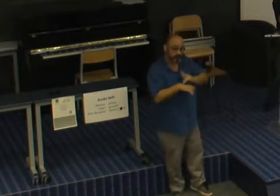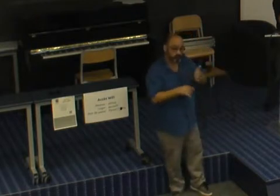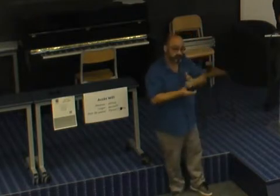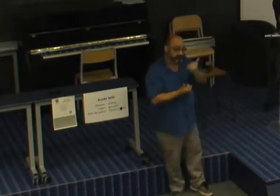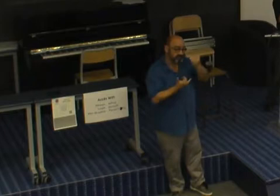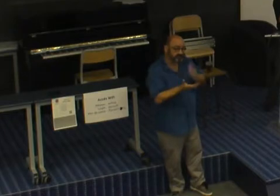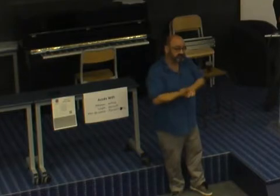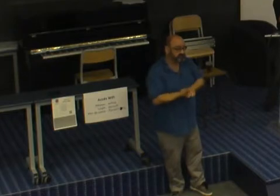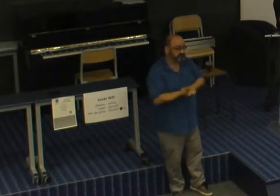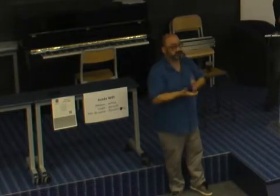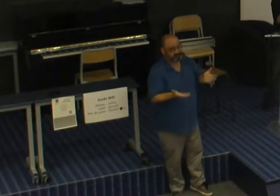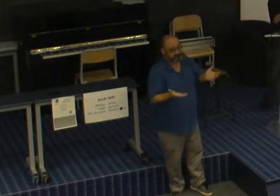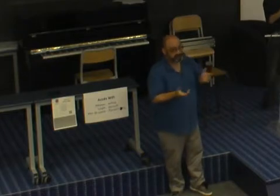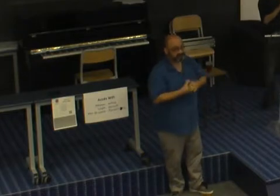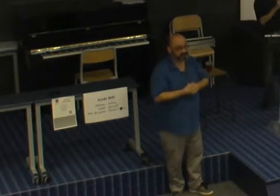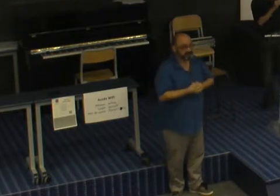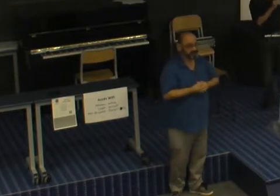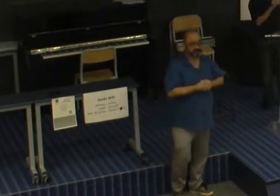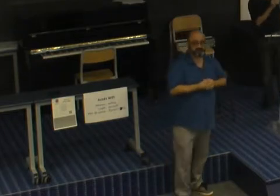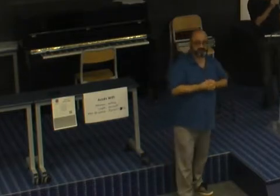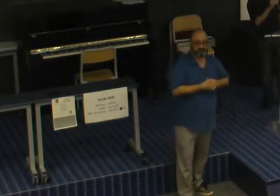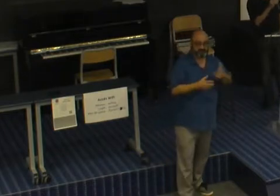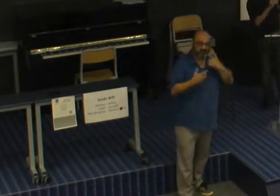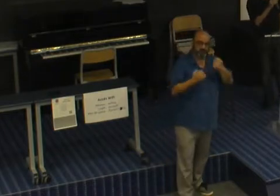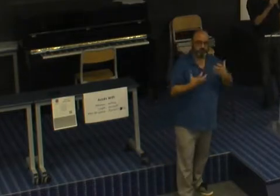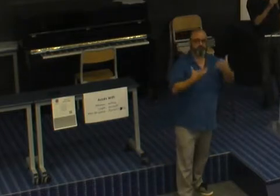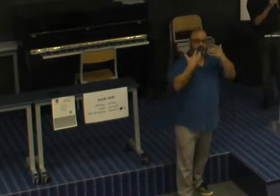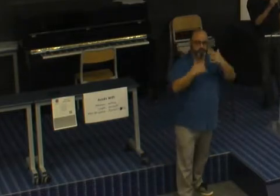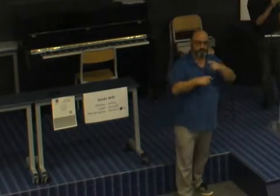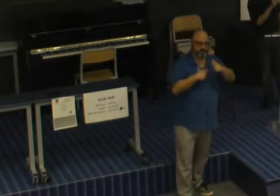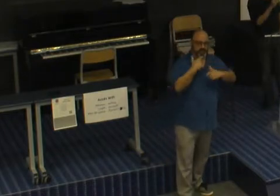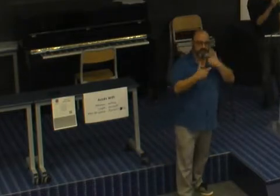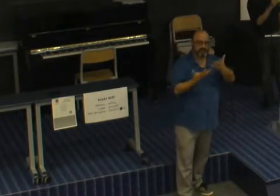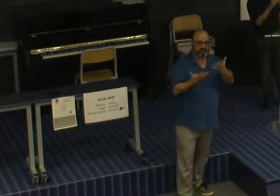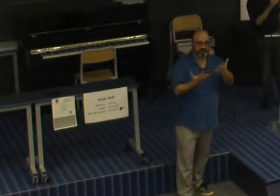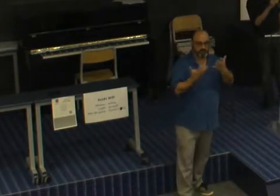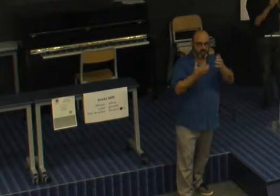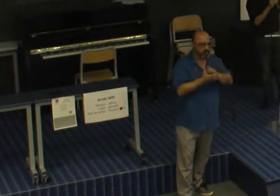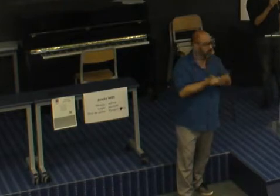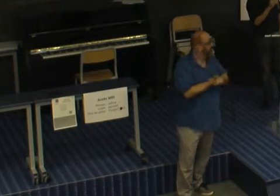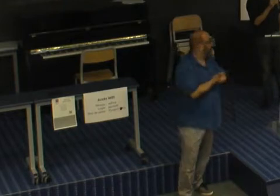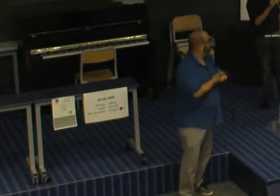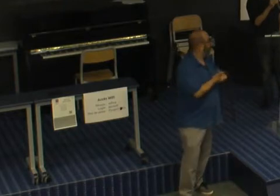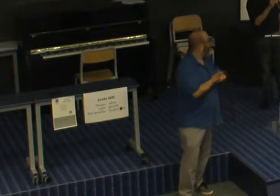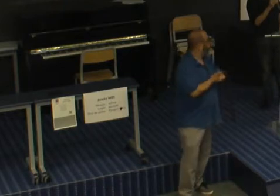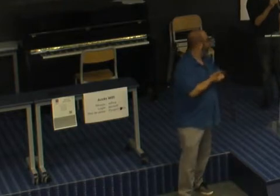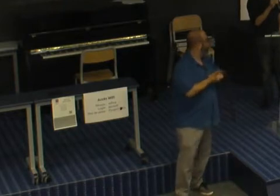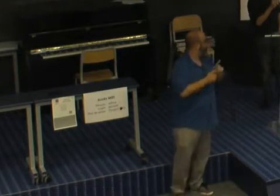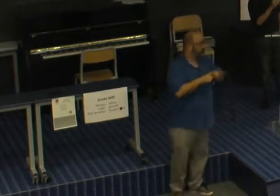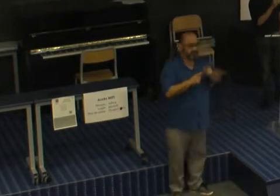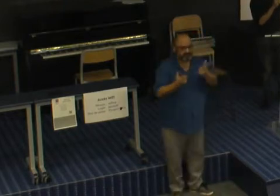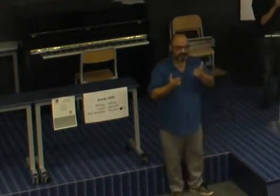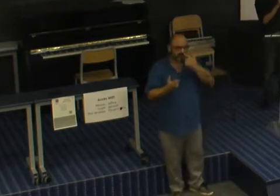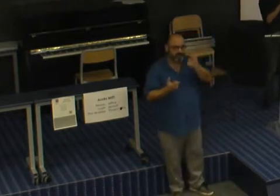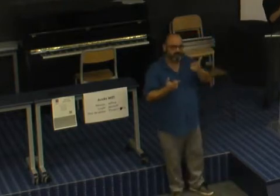Voilà. Donc, c'est assez violent et puis même assez triste.'est de se demander combien de femmes